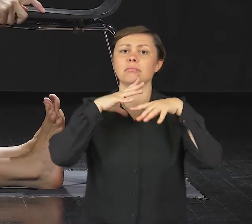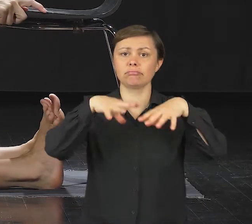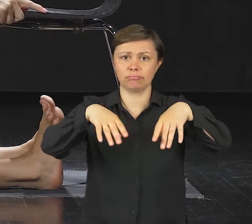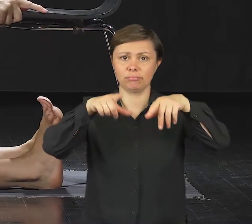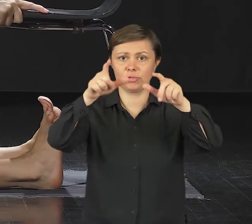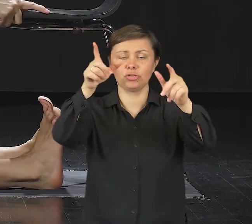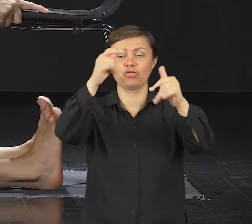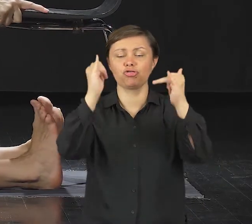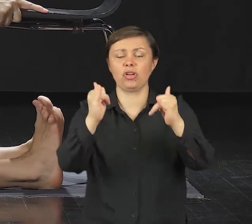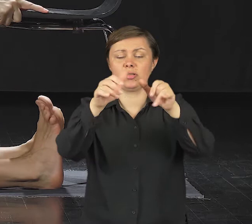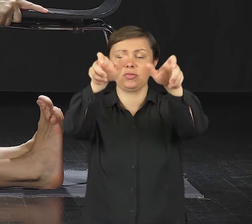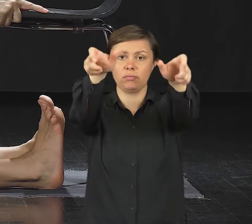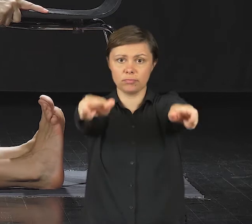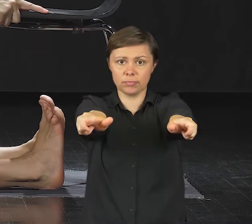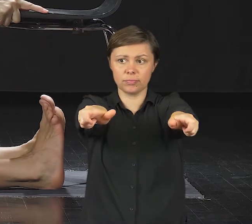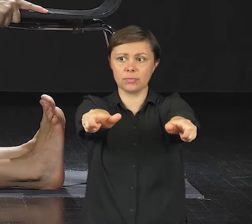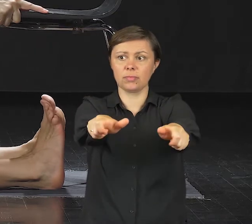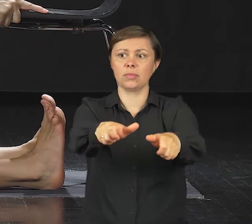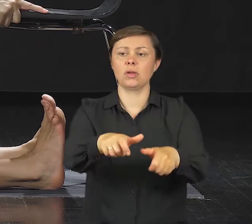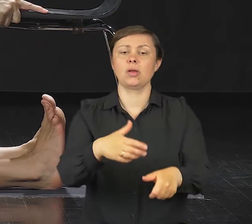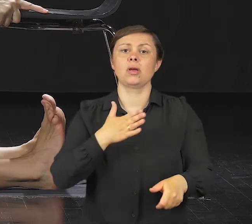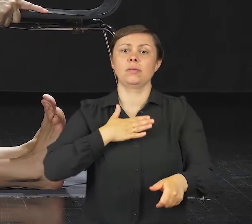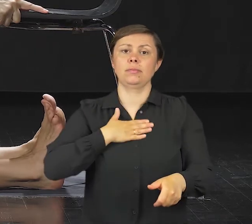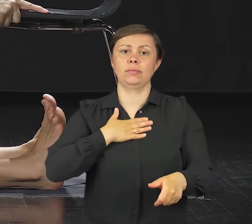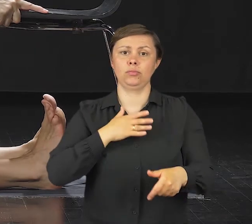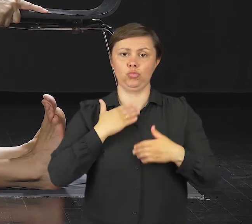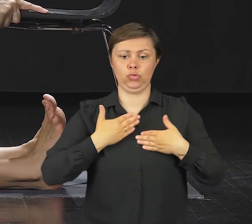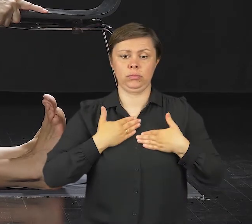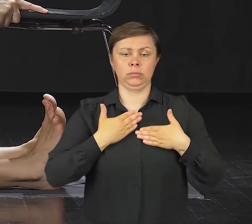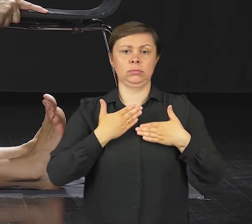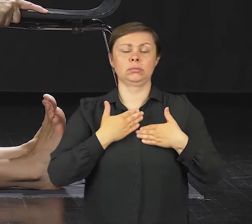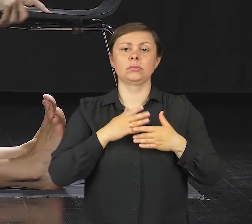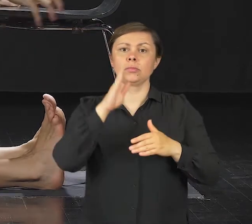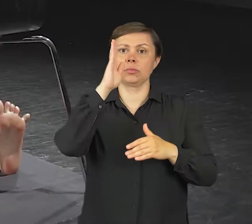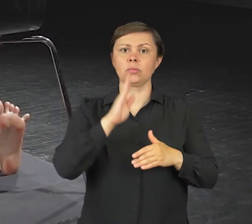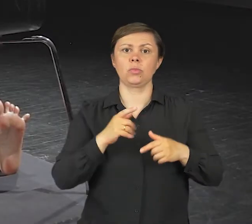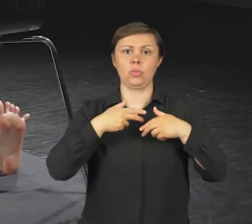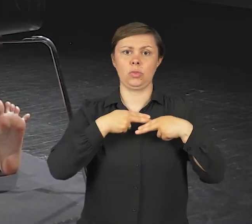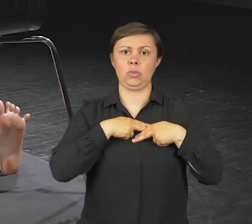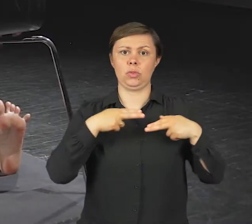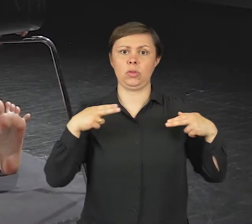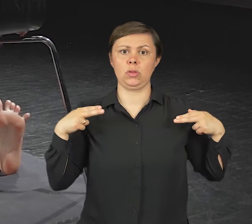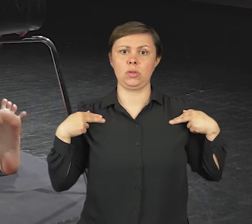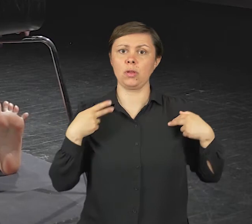krzesła, po to aby unieś klatkę, unieś mostek. Popatrzysz do przodu, pójdziesz jeszcze troszkę w